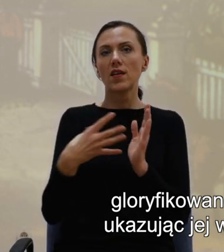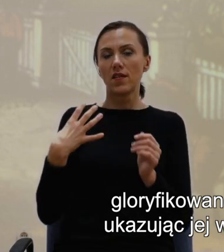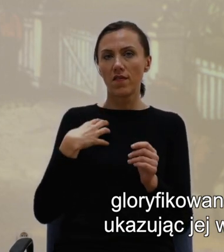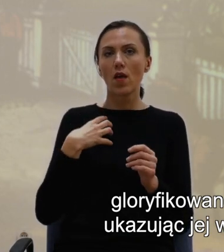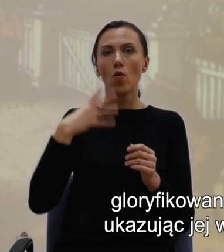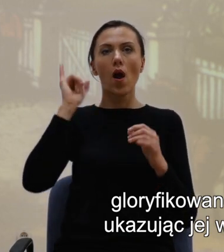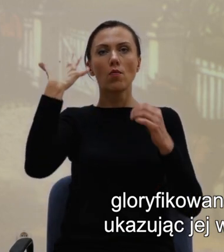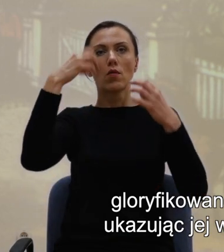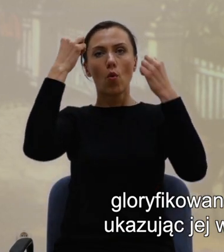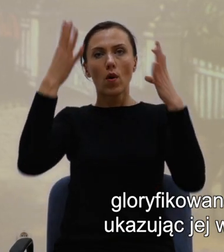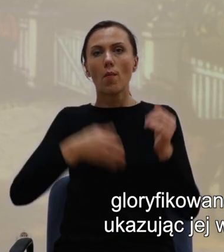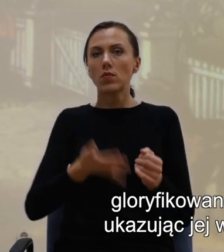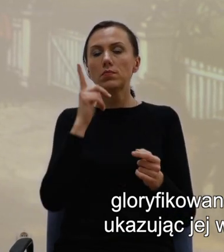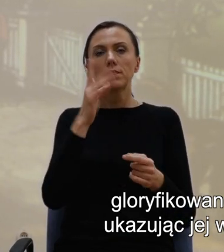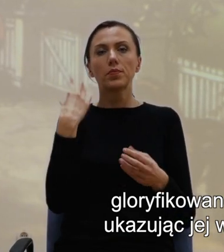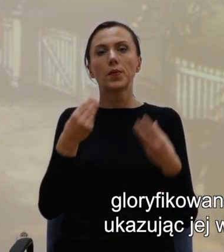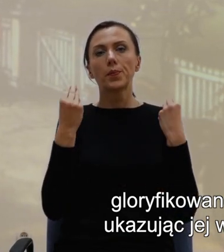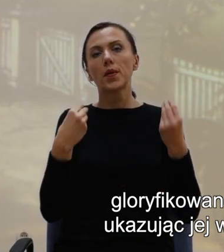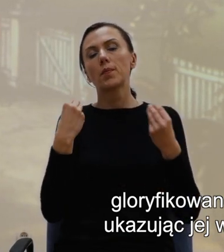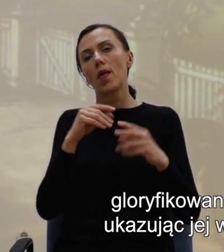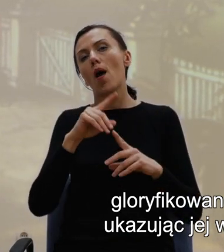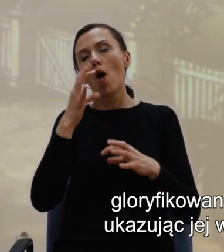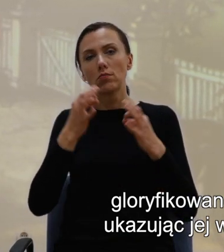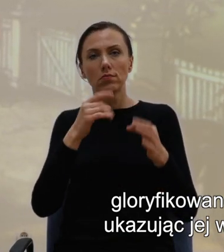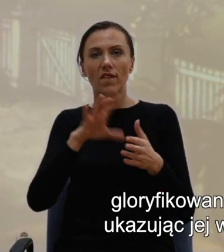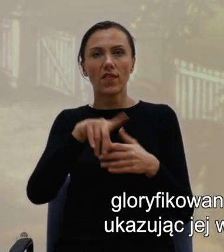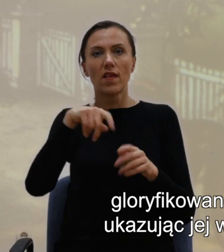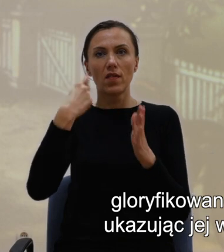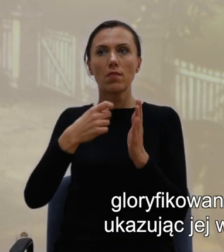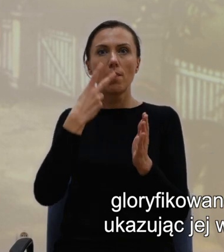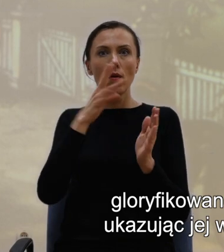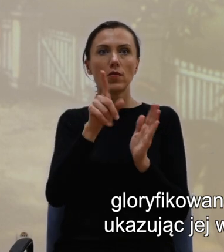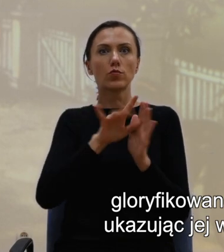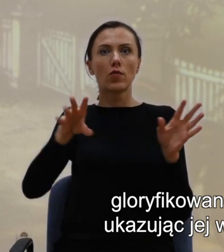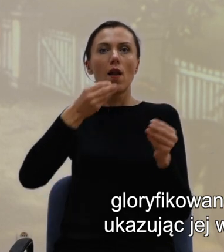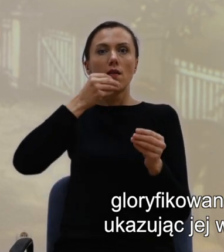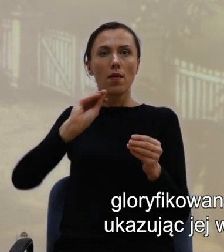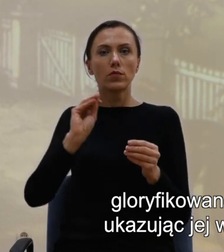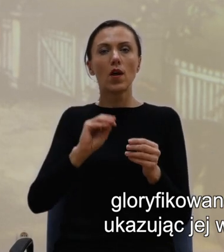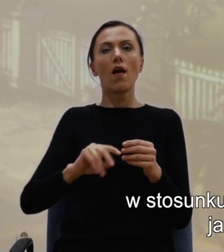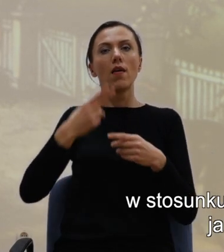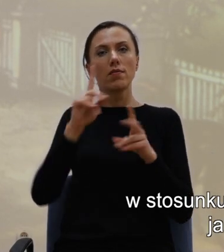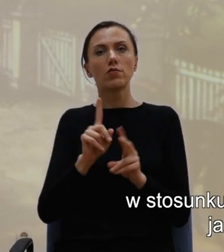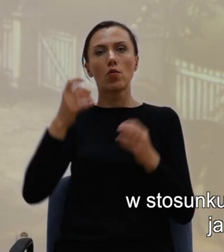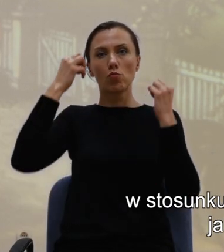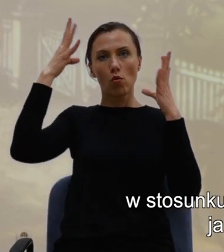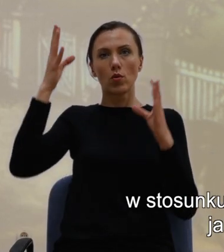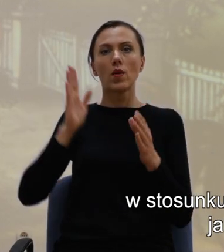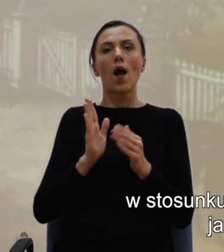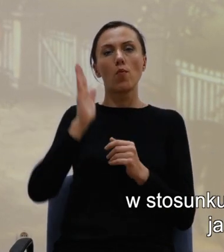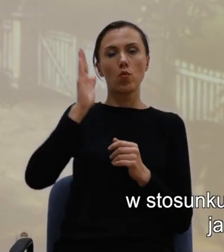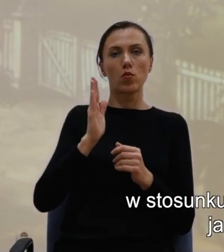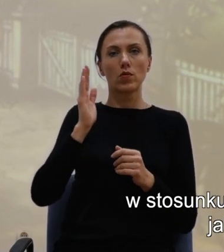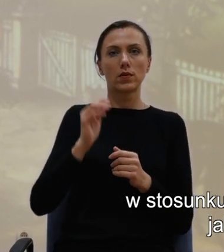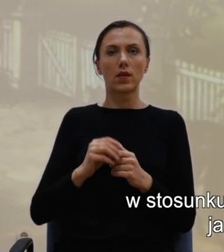ukazując jej wyższość w stosunku do kultury północnej, stosunku do kultury jankeskiej.